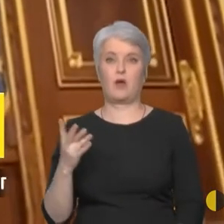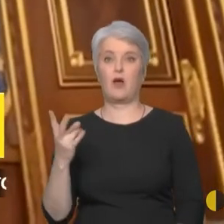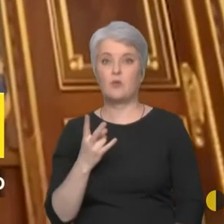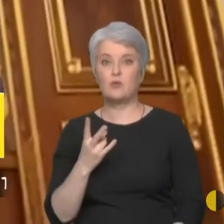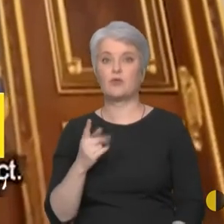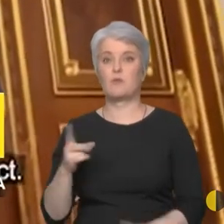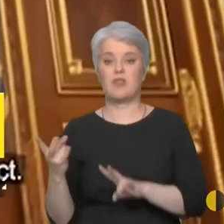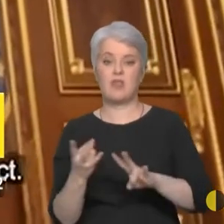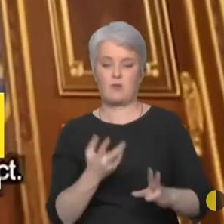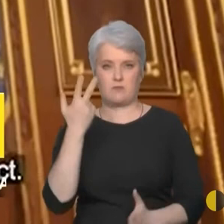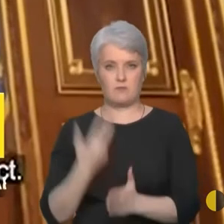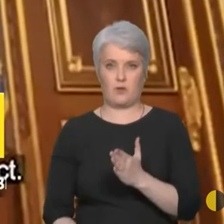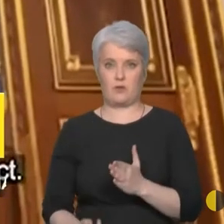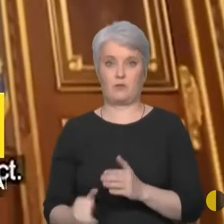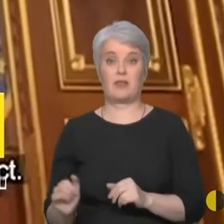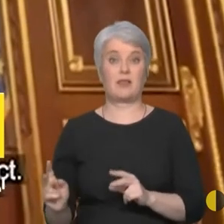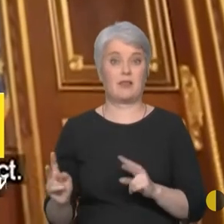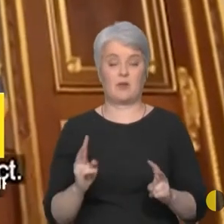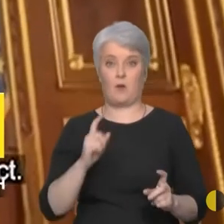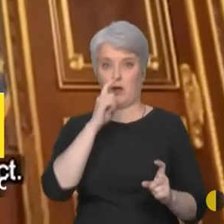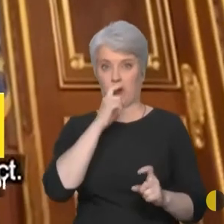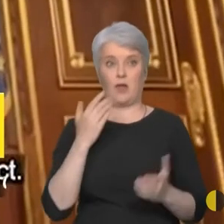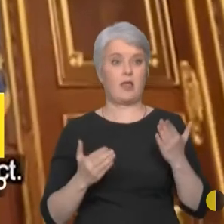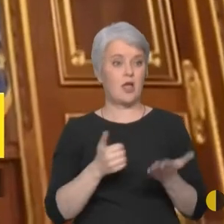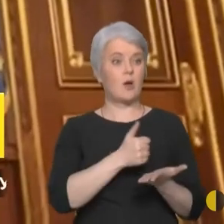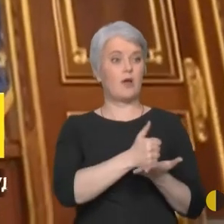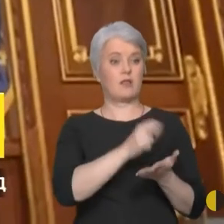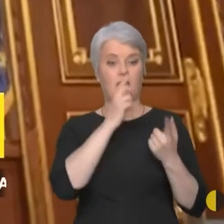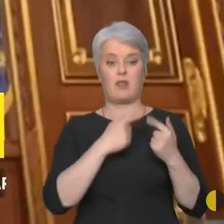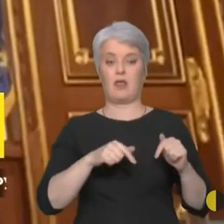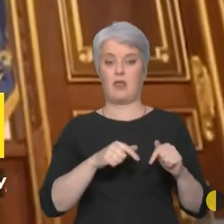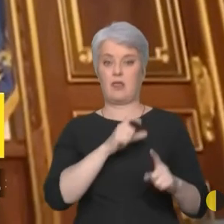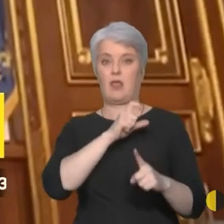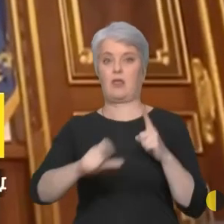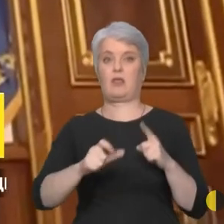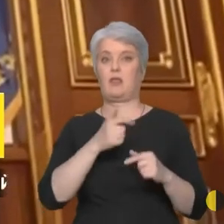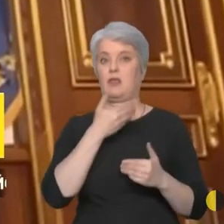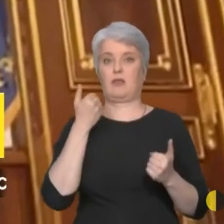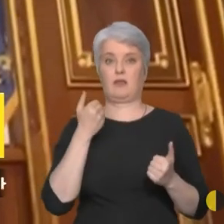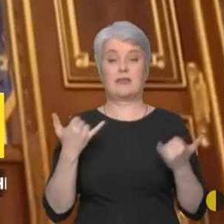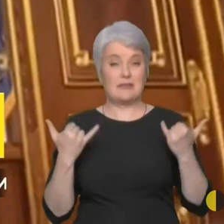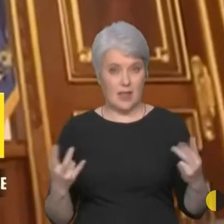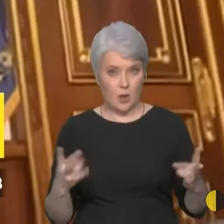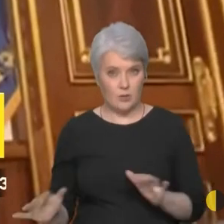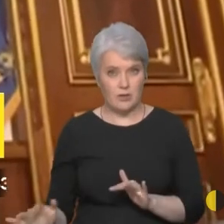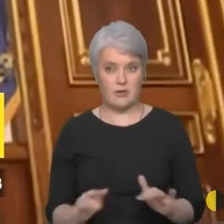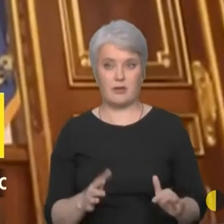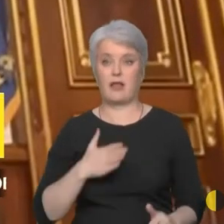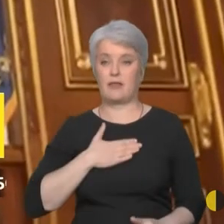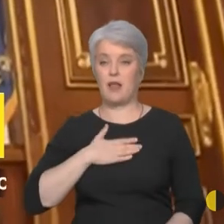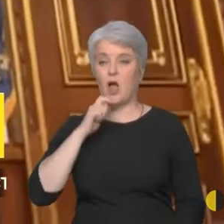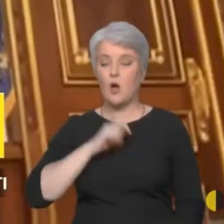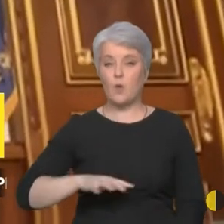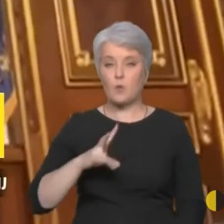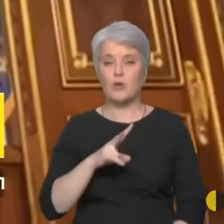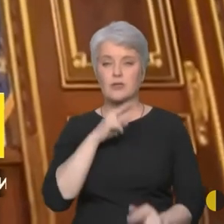терор. Ніхто не зрозуміє, якщо лідери не зреагують. Зараз треба діяти. І нам в Україні максимально